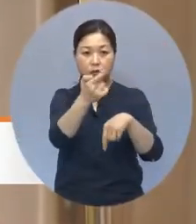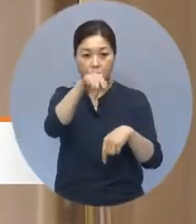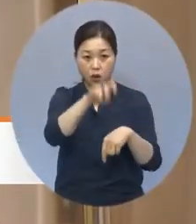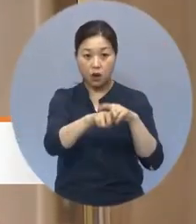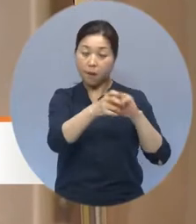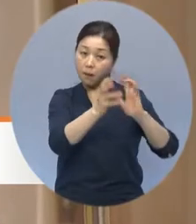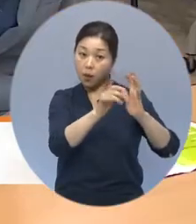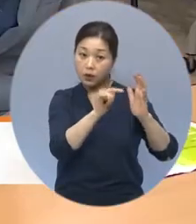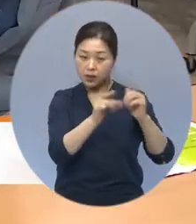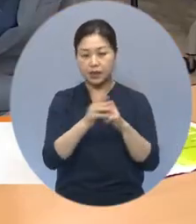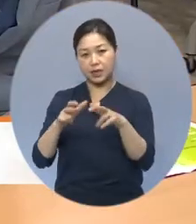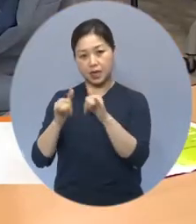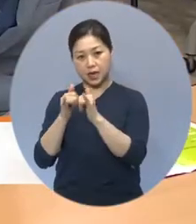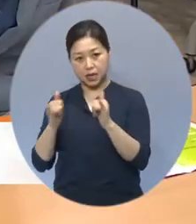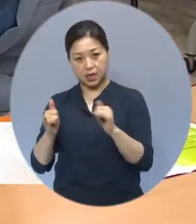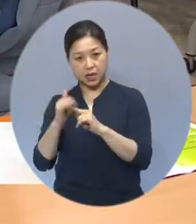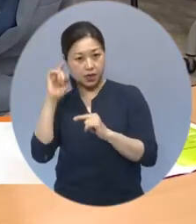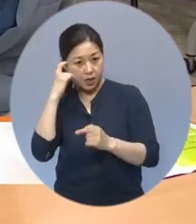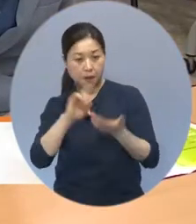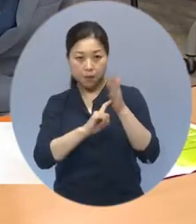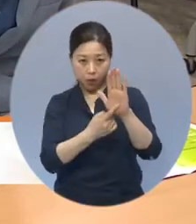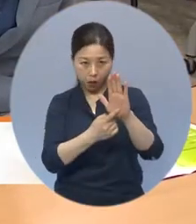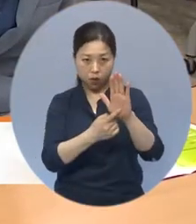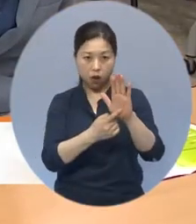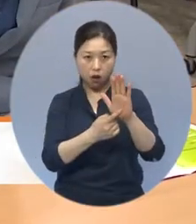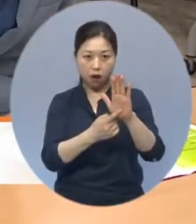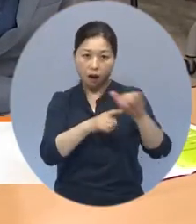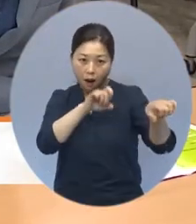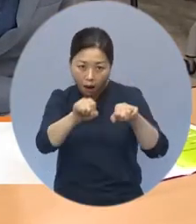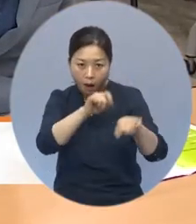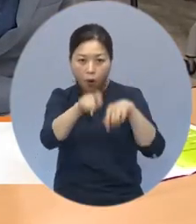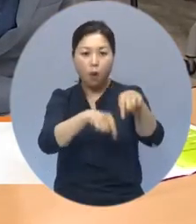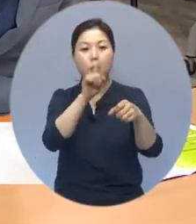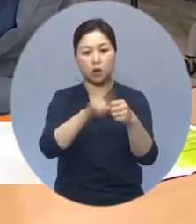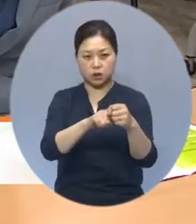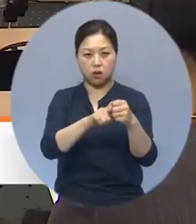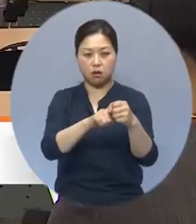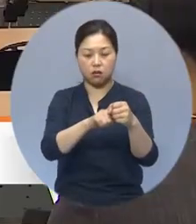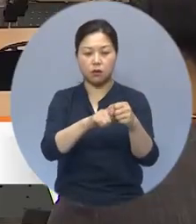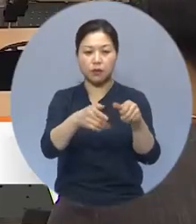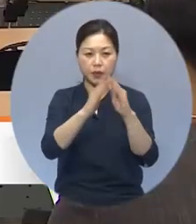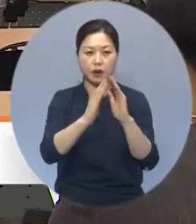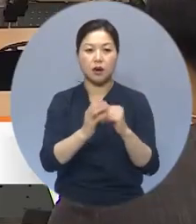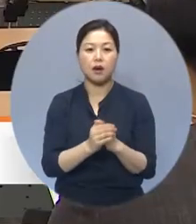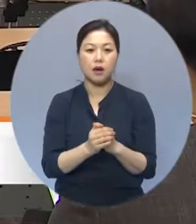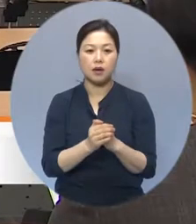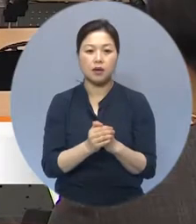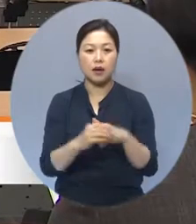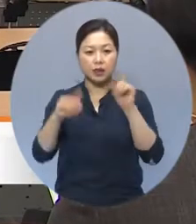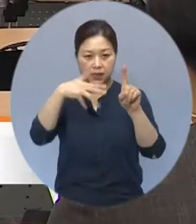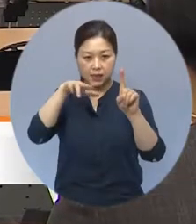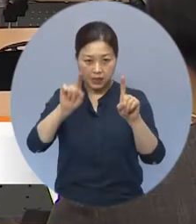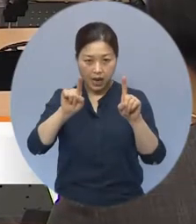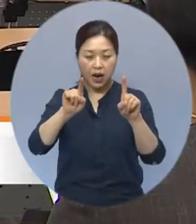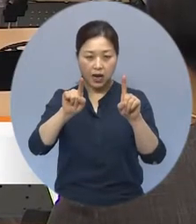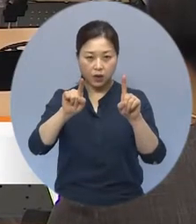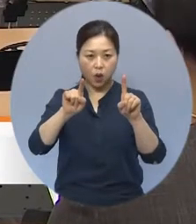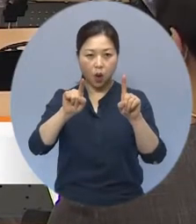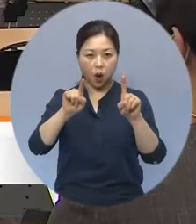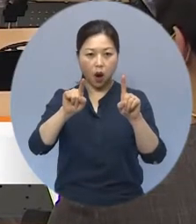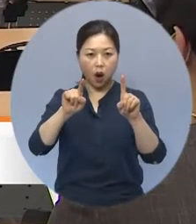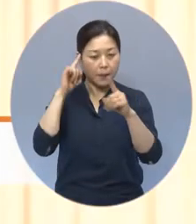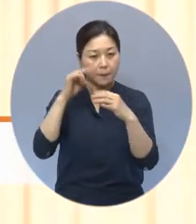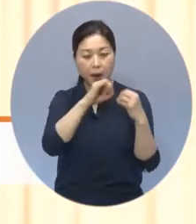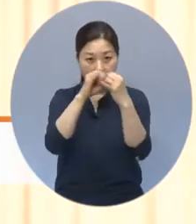주체성을 발휘하고 행사하기 위해 결성됐습니다. 출범식에서는 1차 발기인으로 등록한 100명이